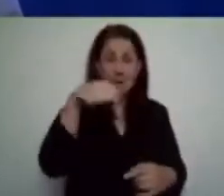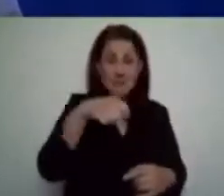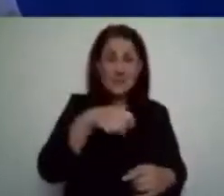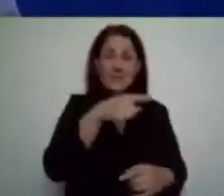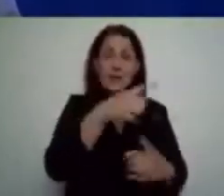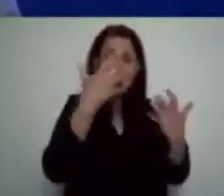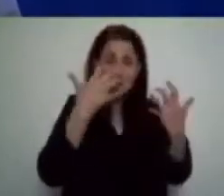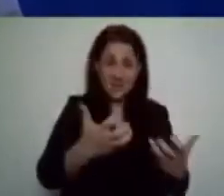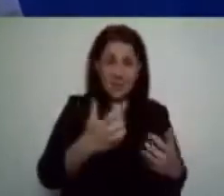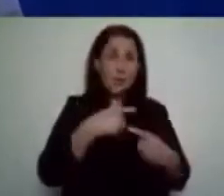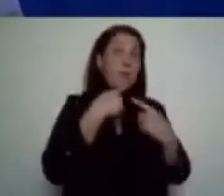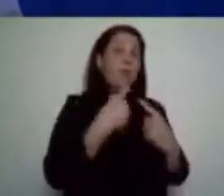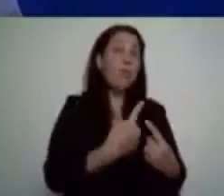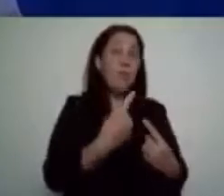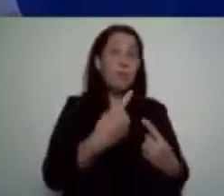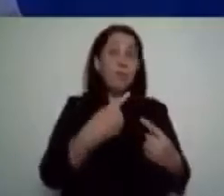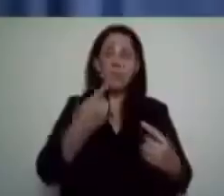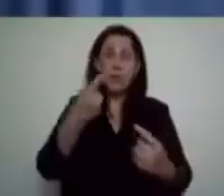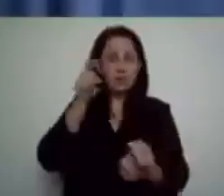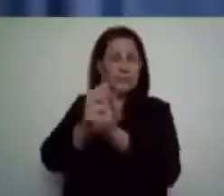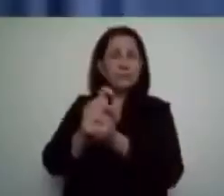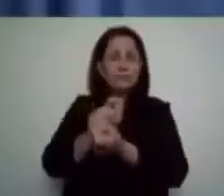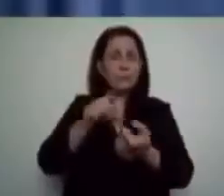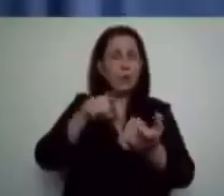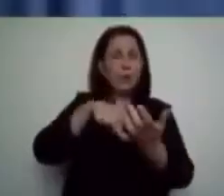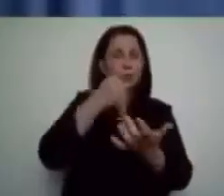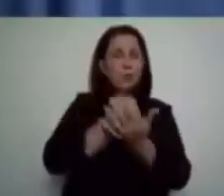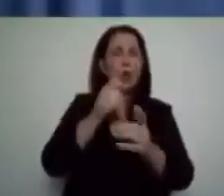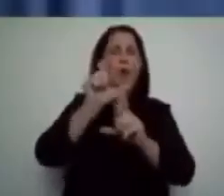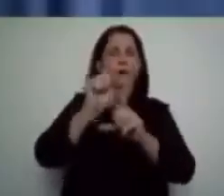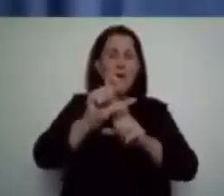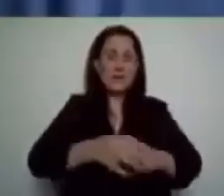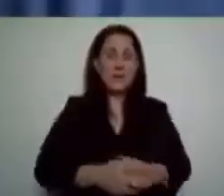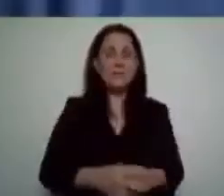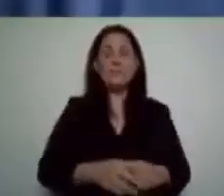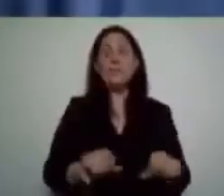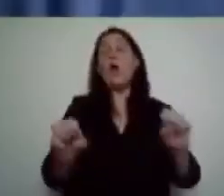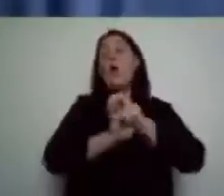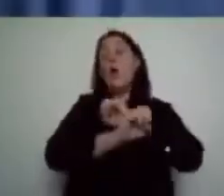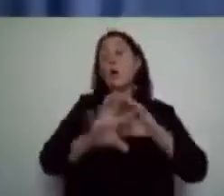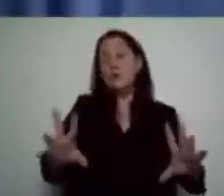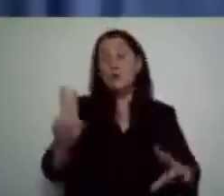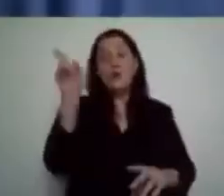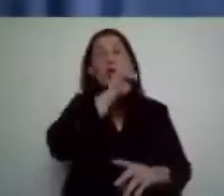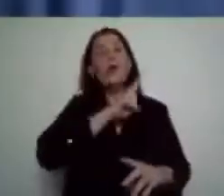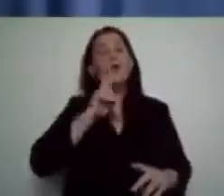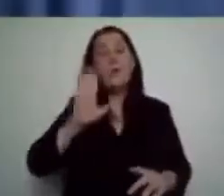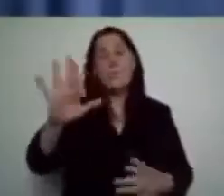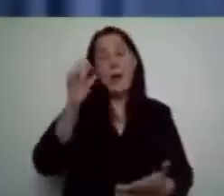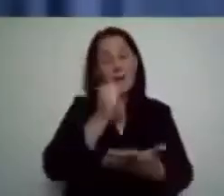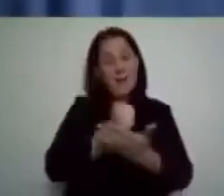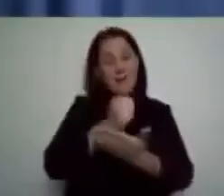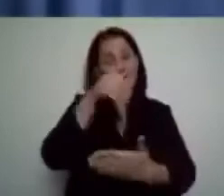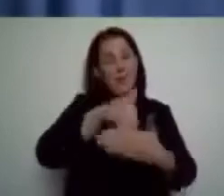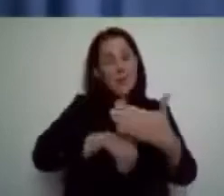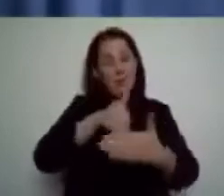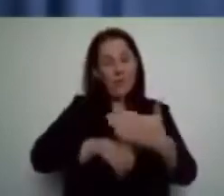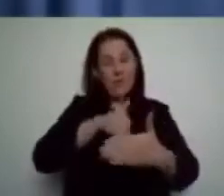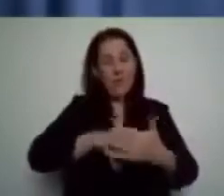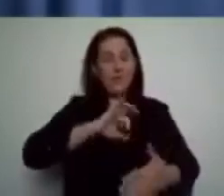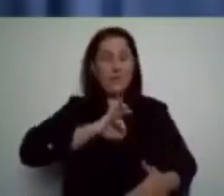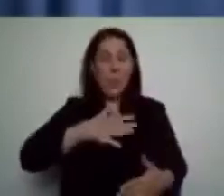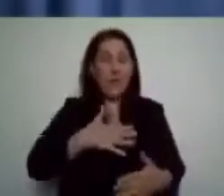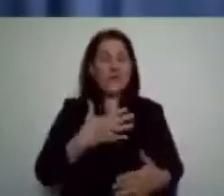wypowiedzieć konwencję stambulską? Oczywiście, że rodzice są od tego, żeby wychowywać swoje dzieci. Nie Jarosław